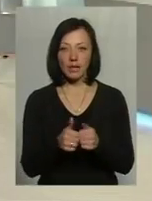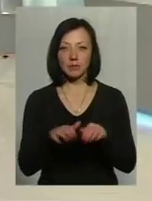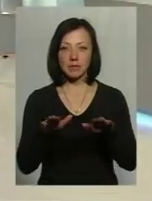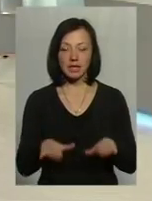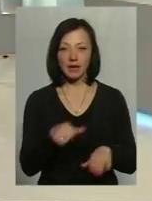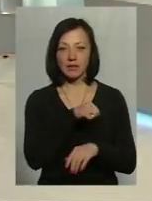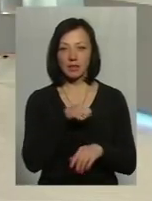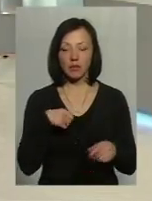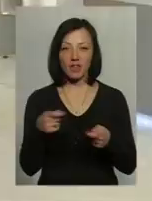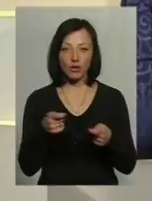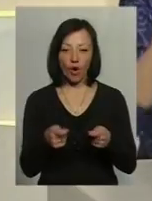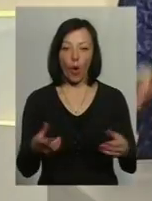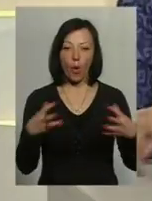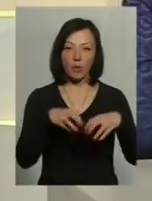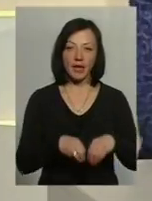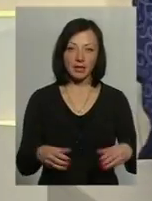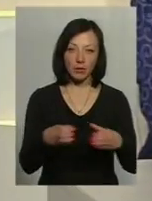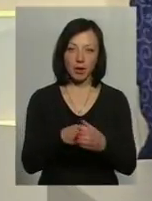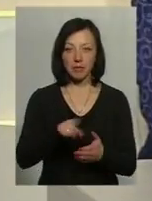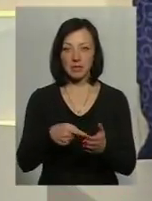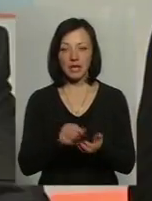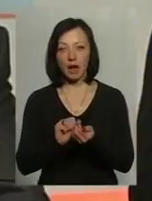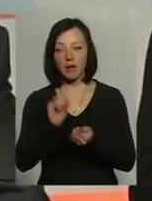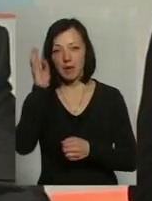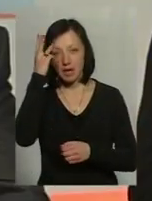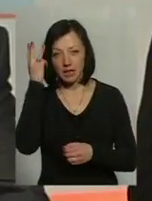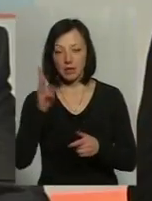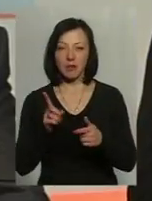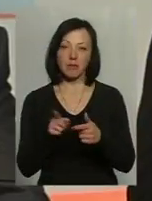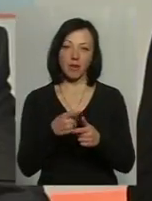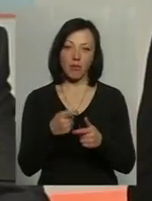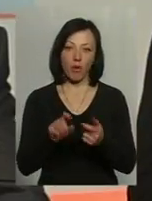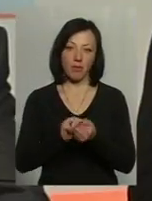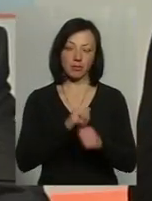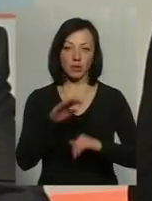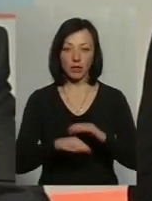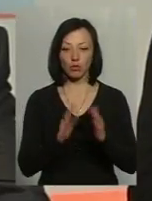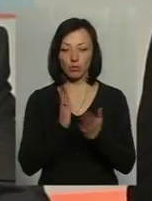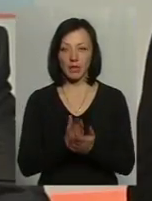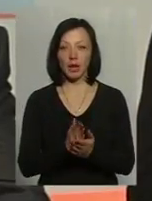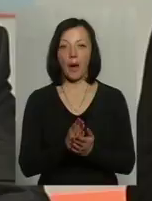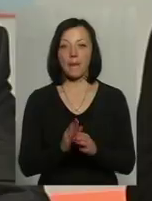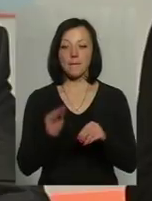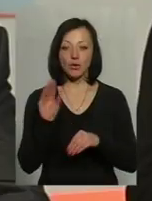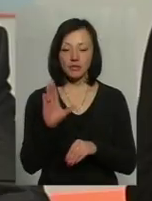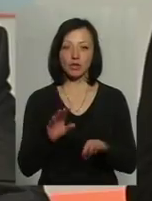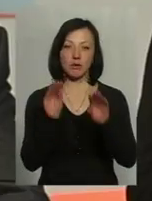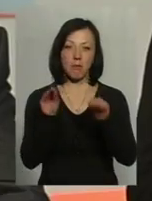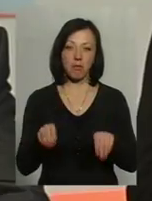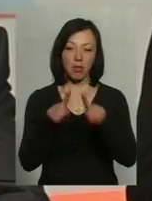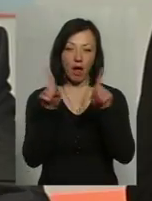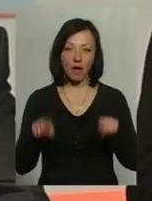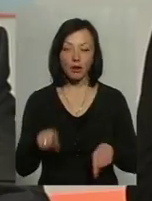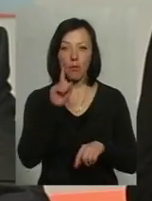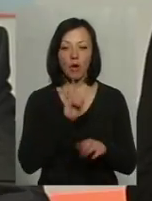об'єднаної тергромади, чи міста Хмельницького, чи Кам'яття Тургінського. посвідчення, буде мати бланки передбачені, але поки що